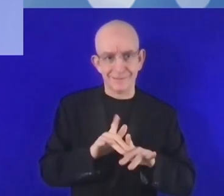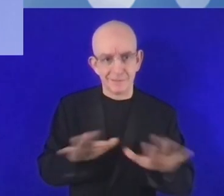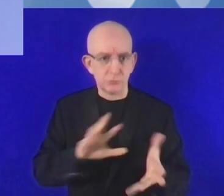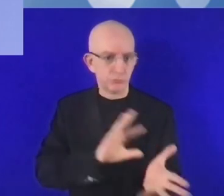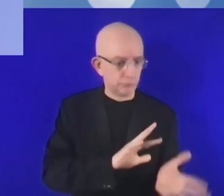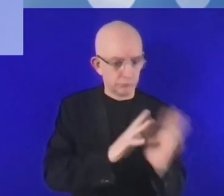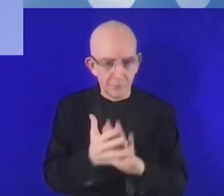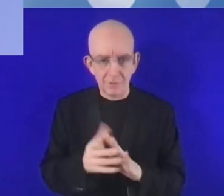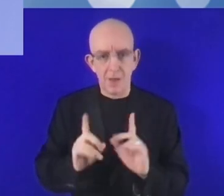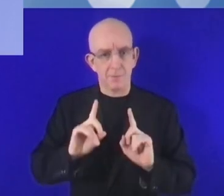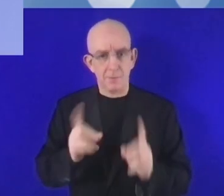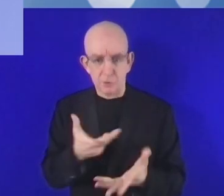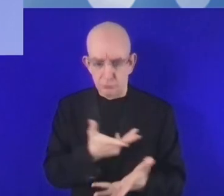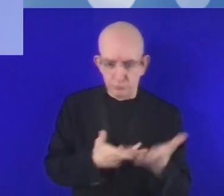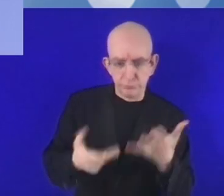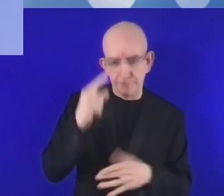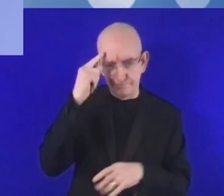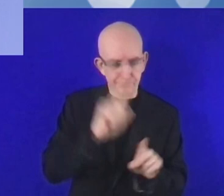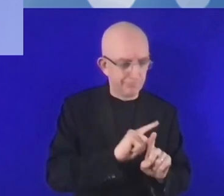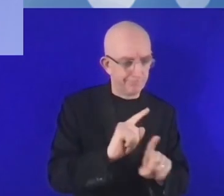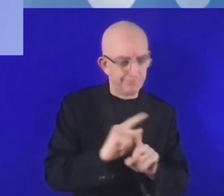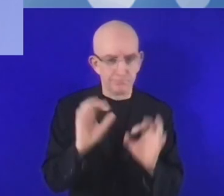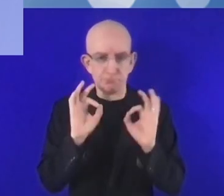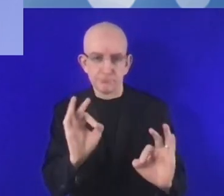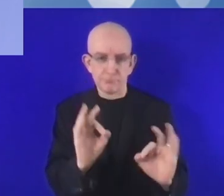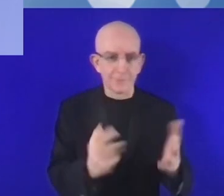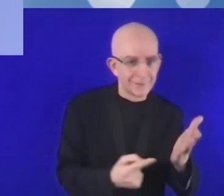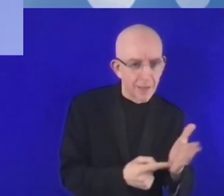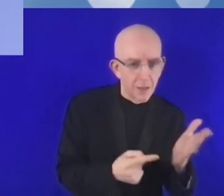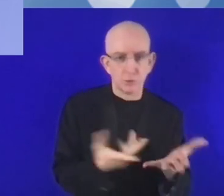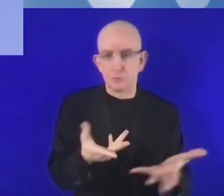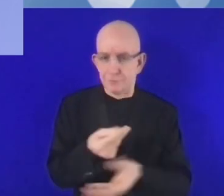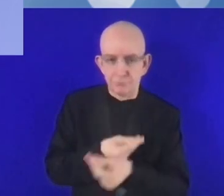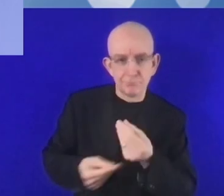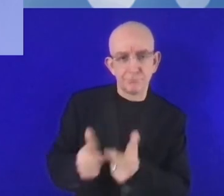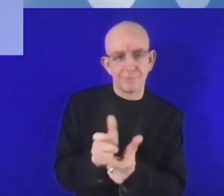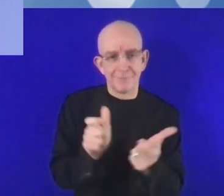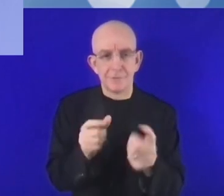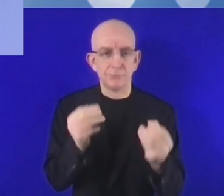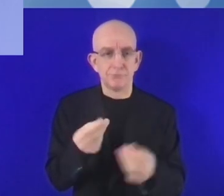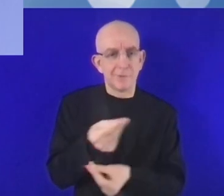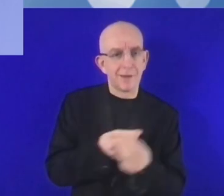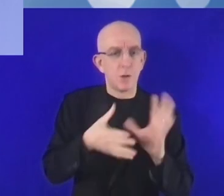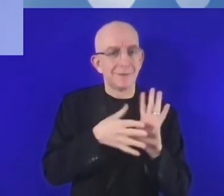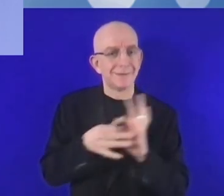فلن نستطيع الوصول إلى نجاحات ملموسة. بالنسبة للضوابط